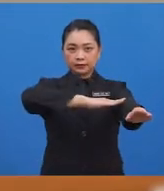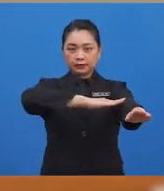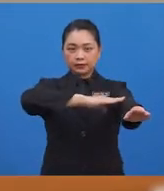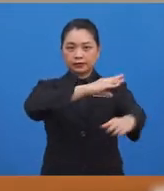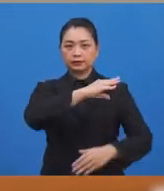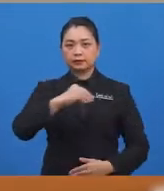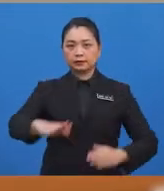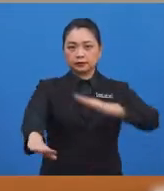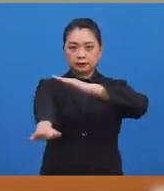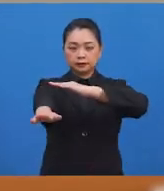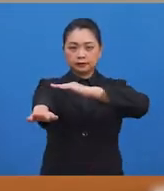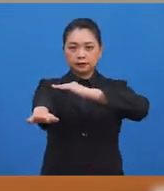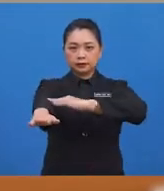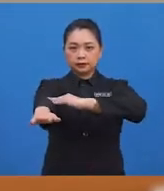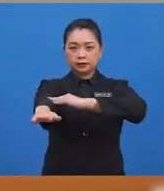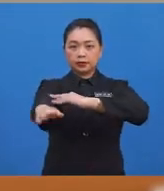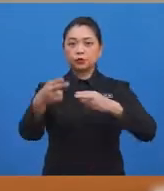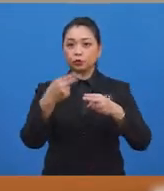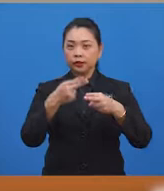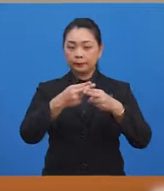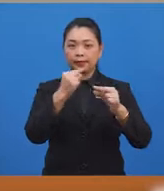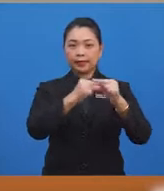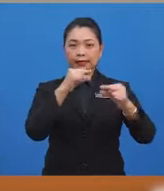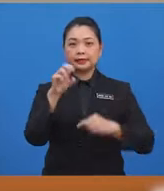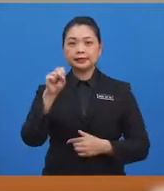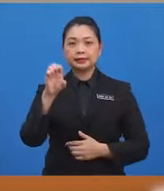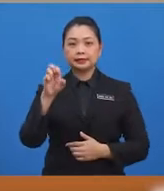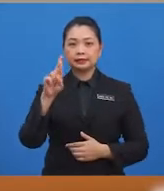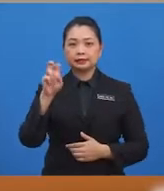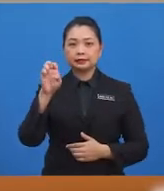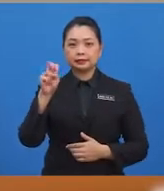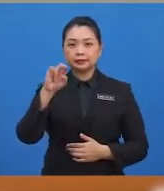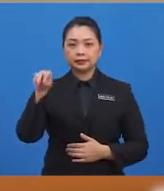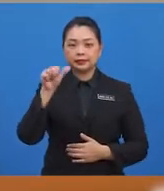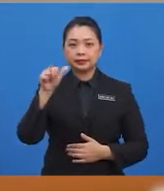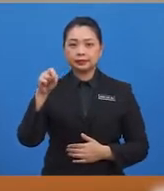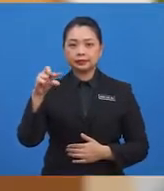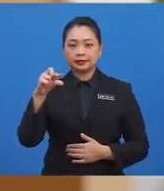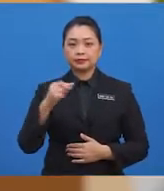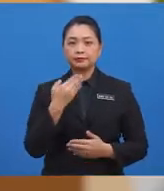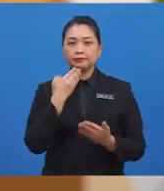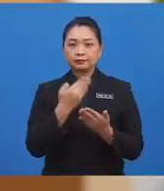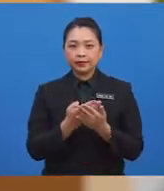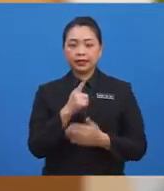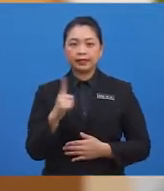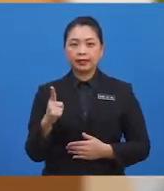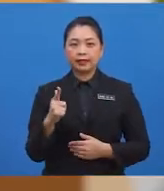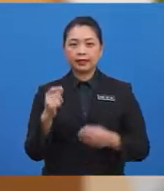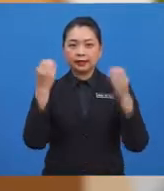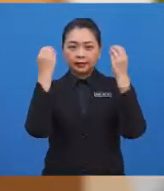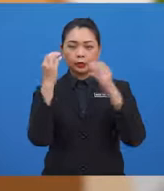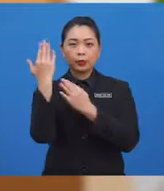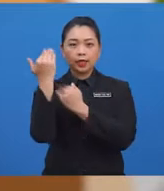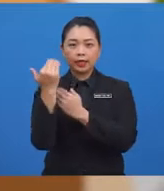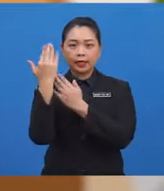kiri. Silang tangan kiri ke kanan. Itu garis serenjang. Baiklah, Cik